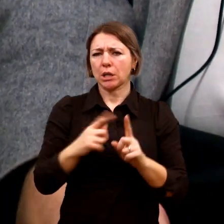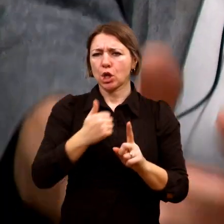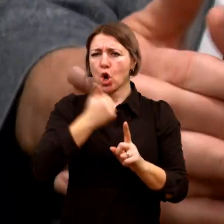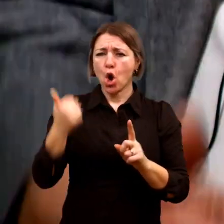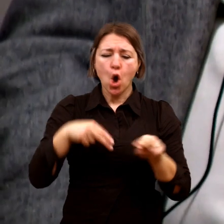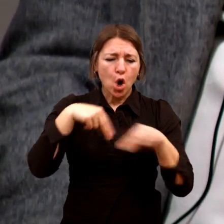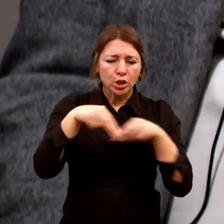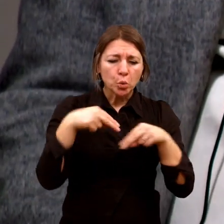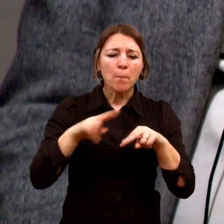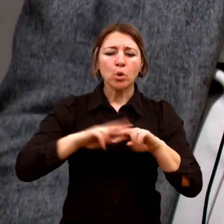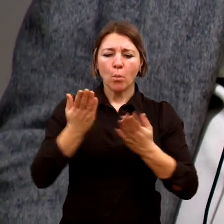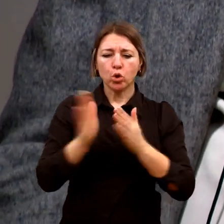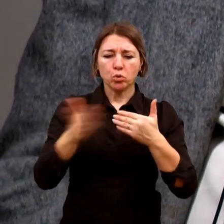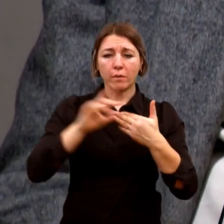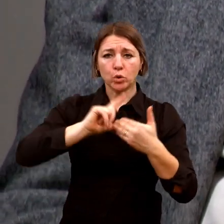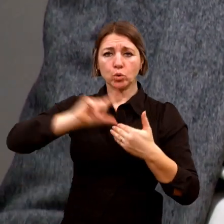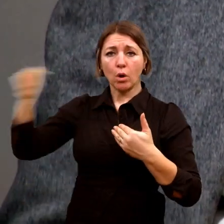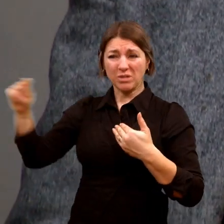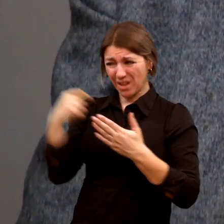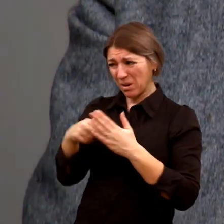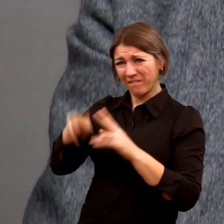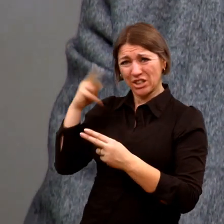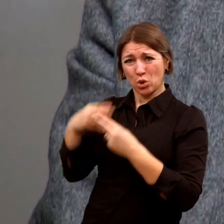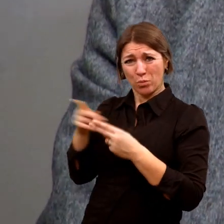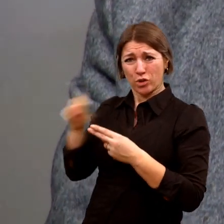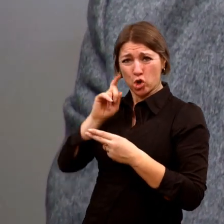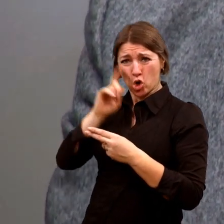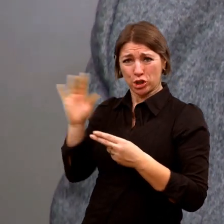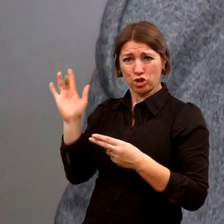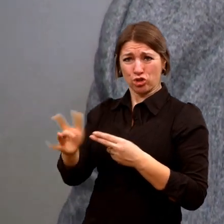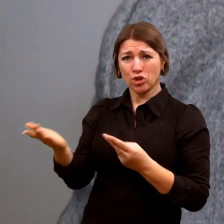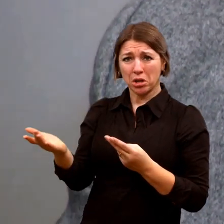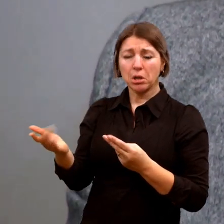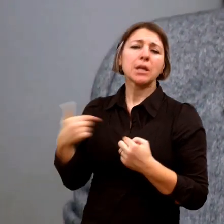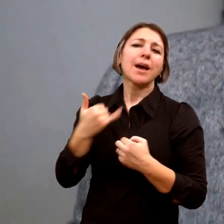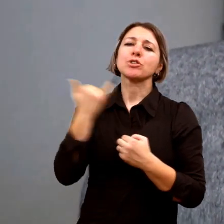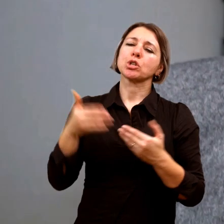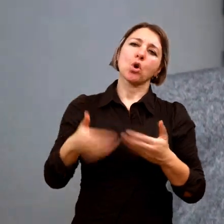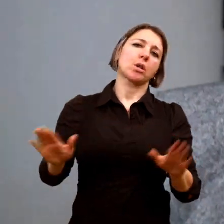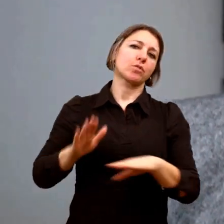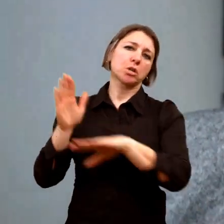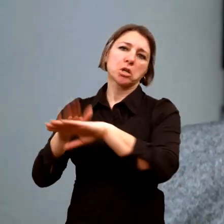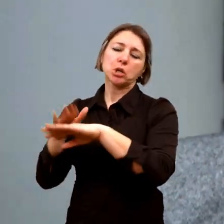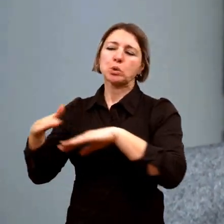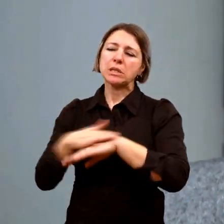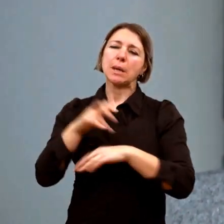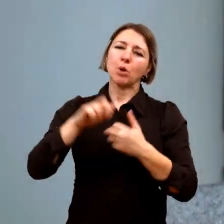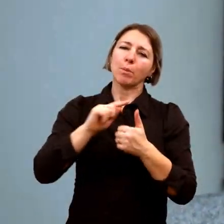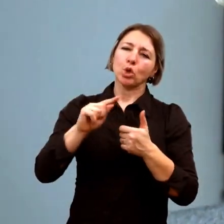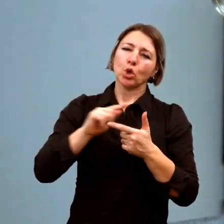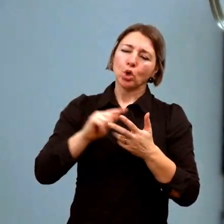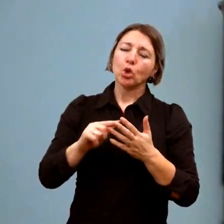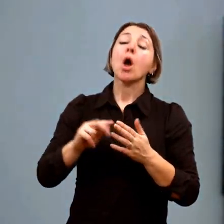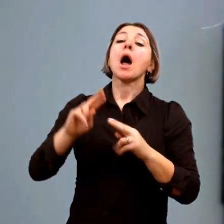vy to dítě budete mít furt, takže vy jste zodpovědní. Já jim řeknu i co si myslím, kde by mohl být problém, ale